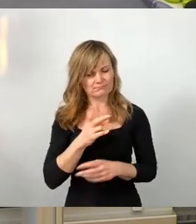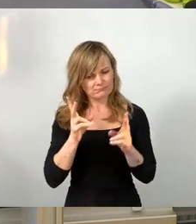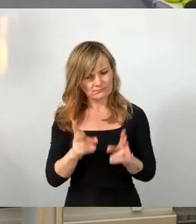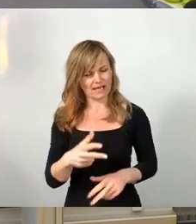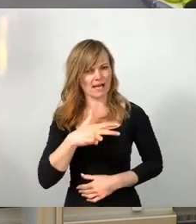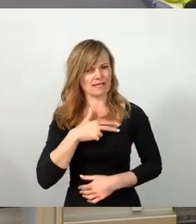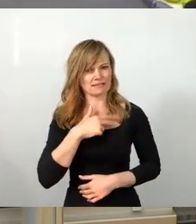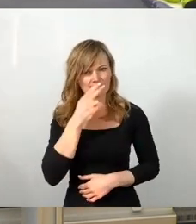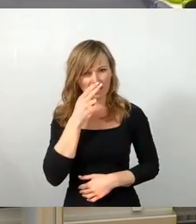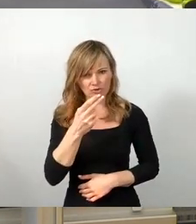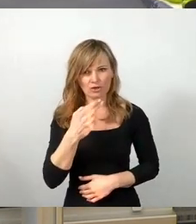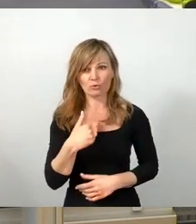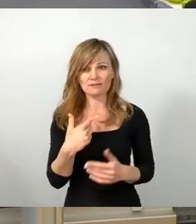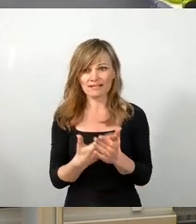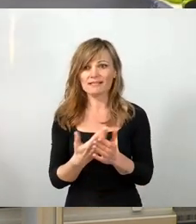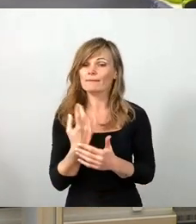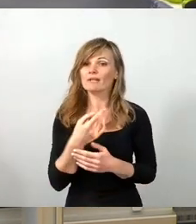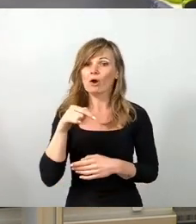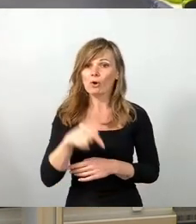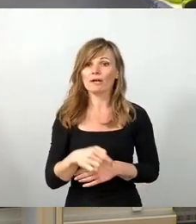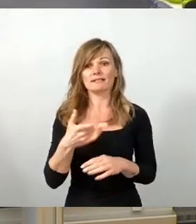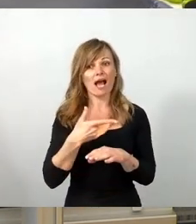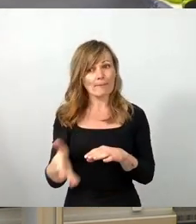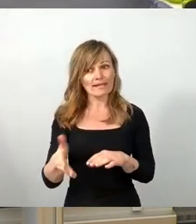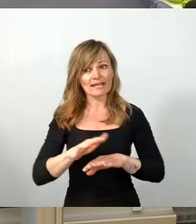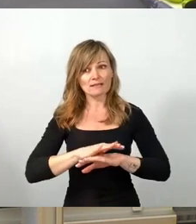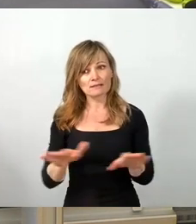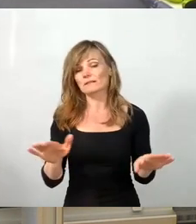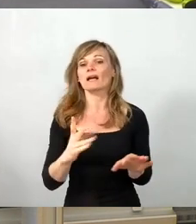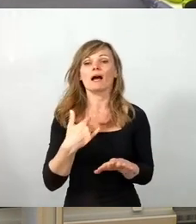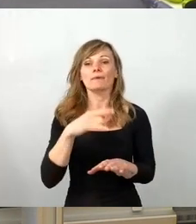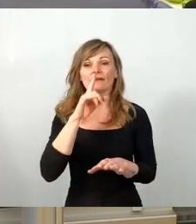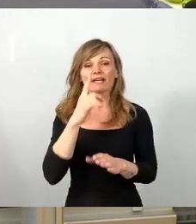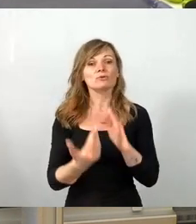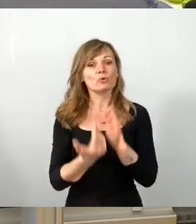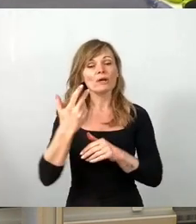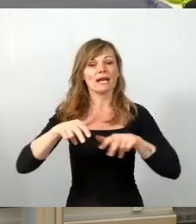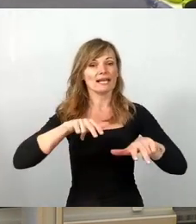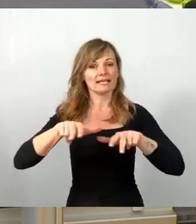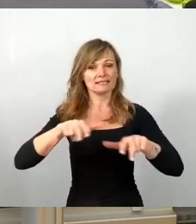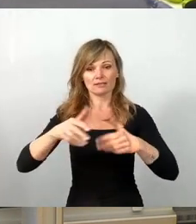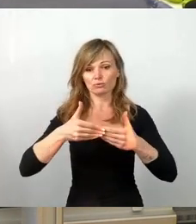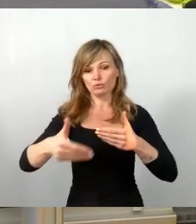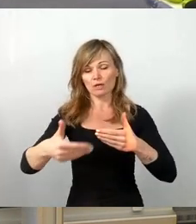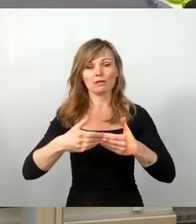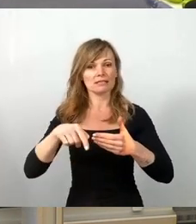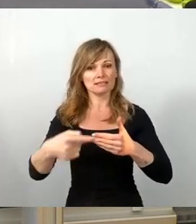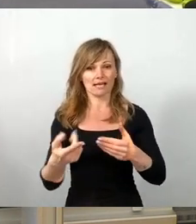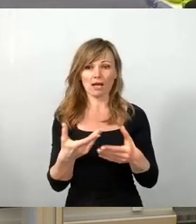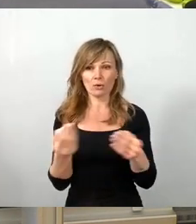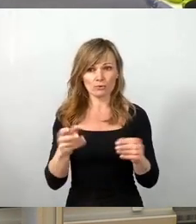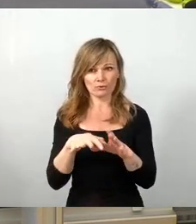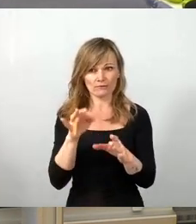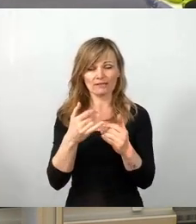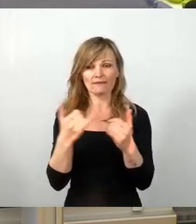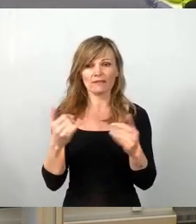Und deswegen werden wir das hier heute auch ablehnen. Aber wie gesagt, wenn man vielleicht in der neuen Legislatur eine Lösung findet, wie man eine sinnvolle